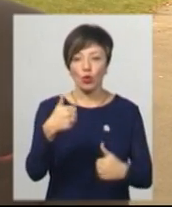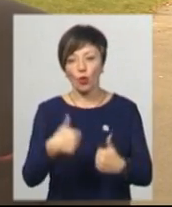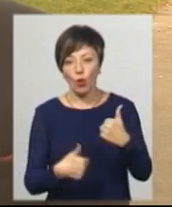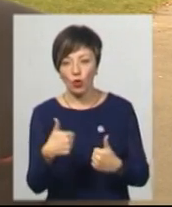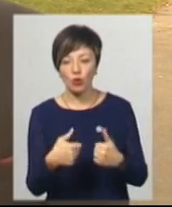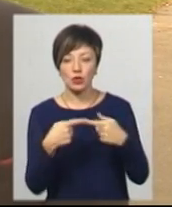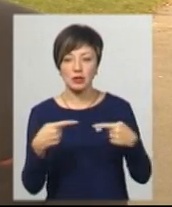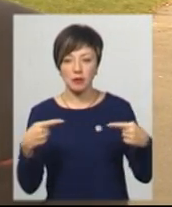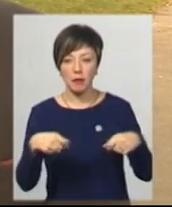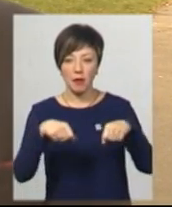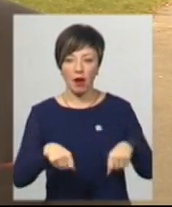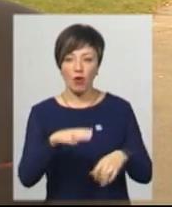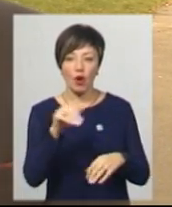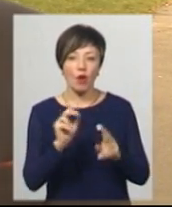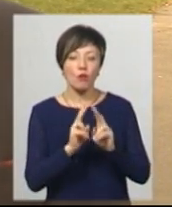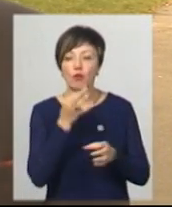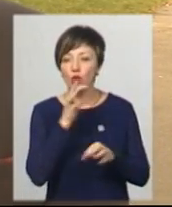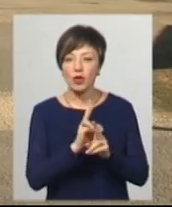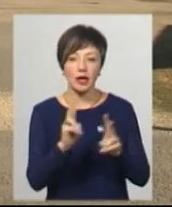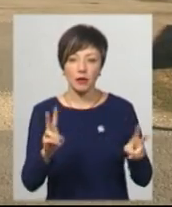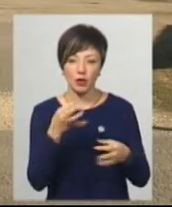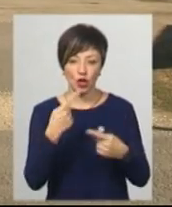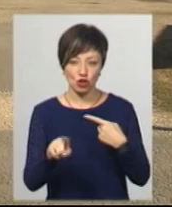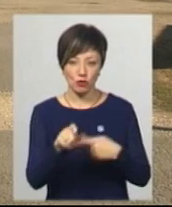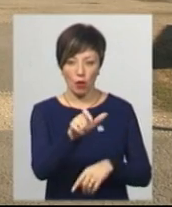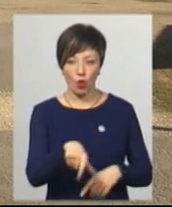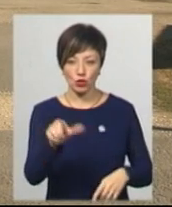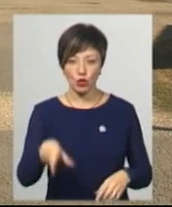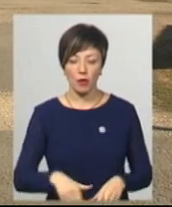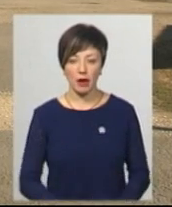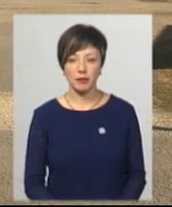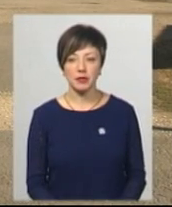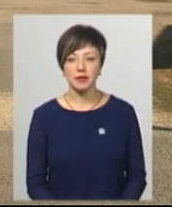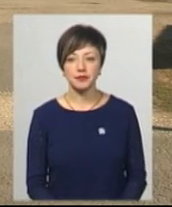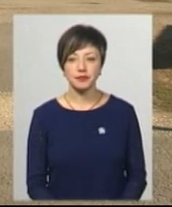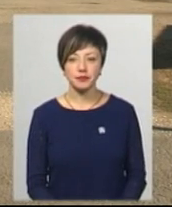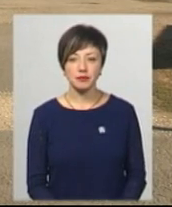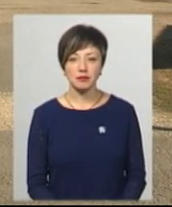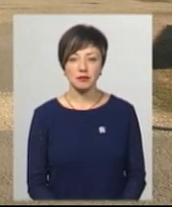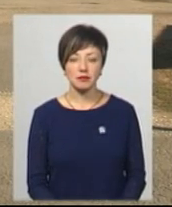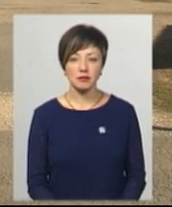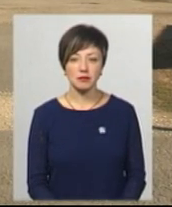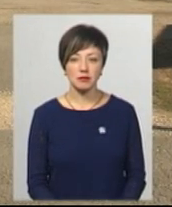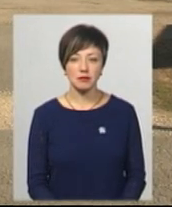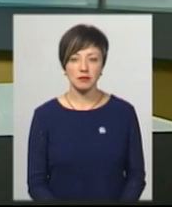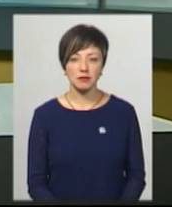якесь, на праву оренду будь-якими іншими особливими. Світлана Поробок, Віктор Кривий, новини на Зуспільному, Хмельниччина.